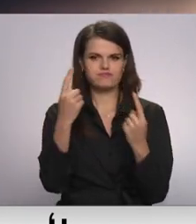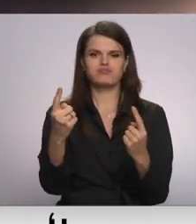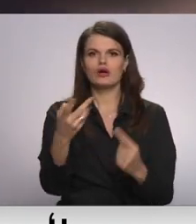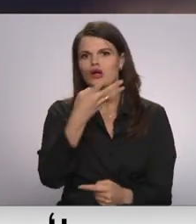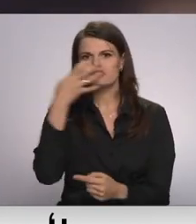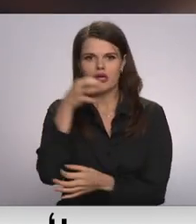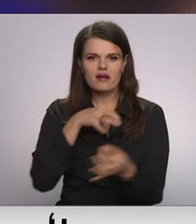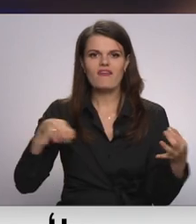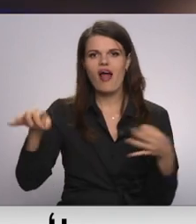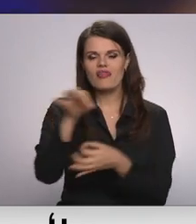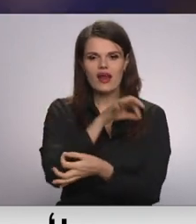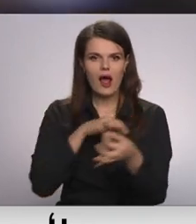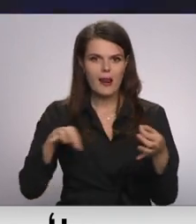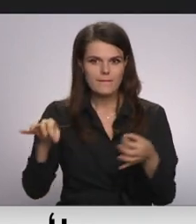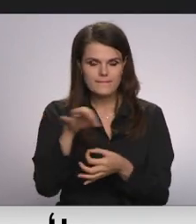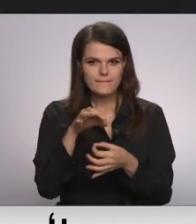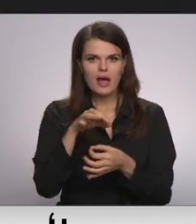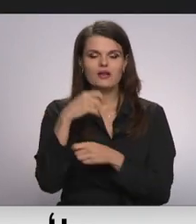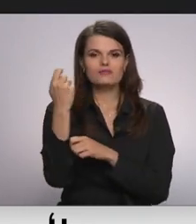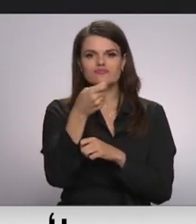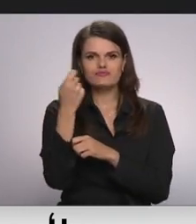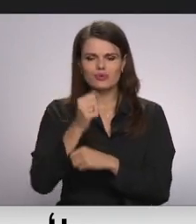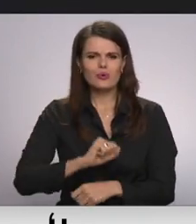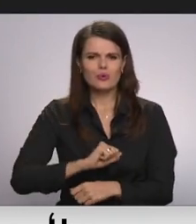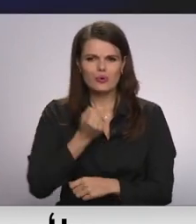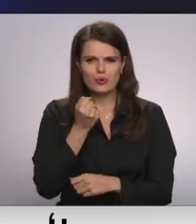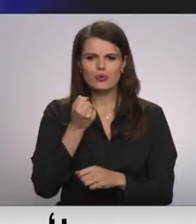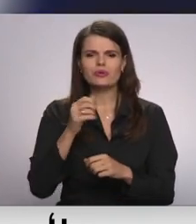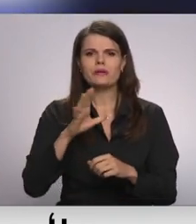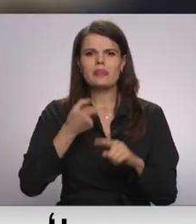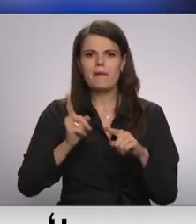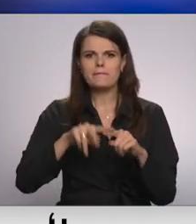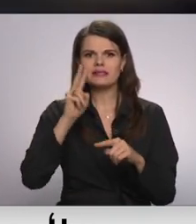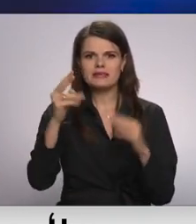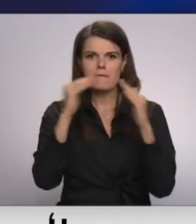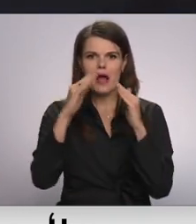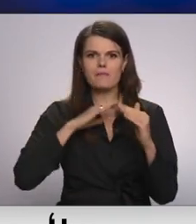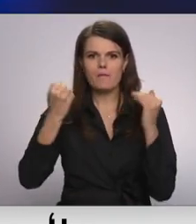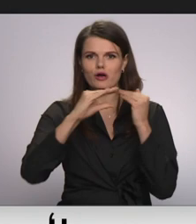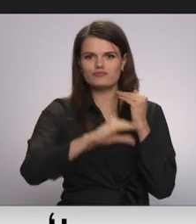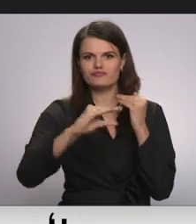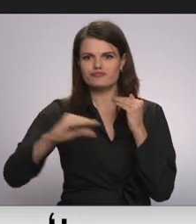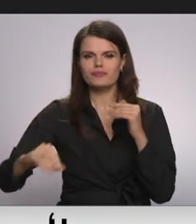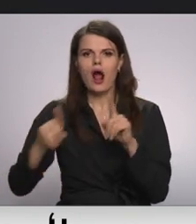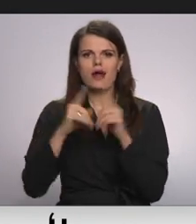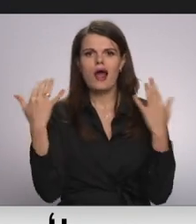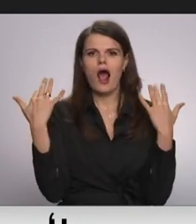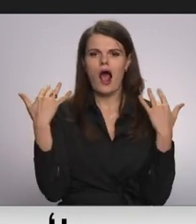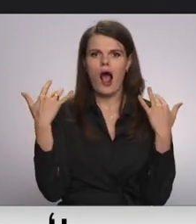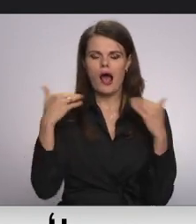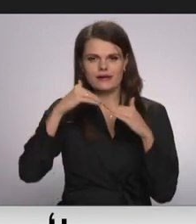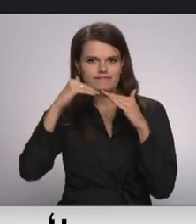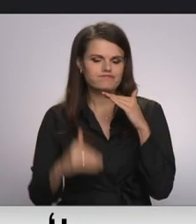400 kvadrātmetru platībā. Dzēšana apgrūdināja pie mājas novietotās automašīnas, kā arī gaisa temperatūra, kas bija